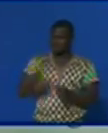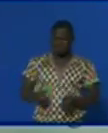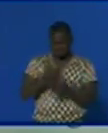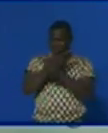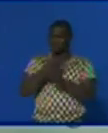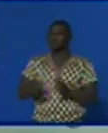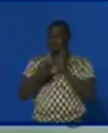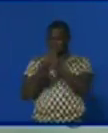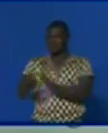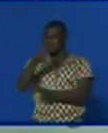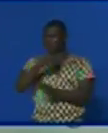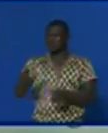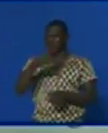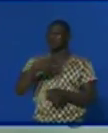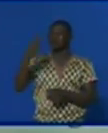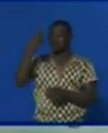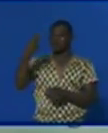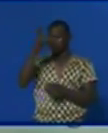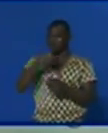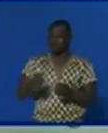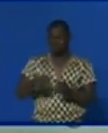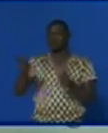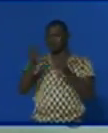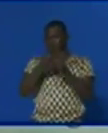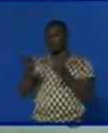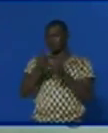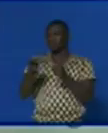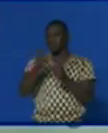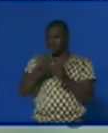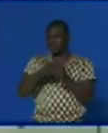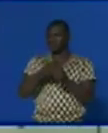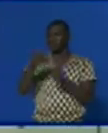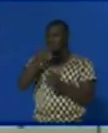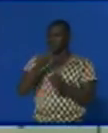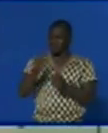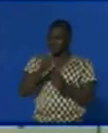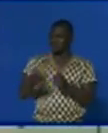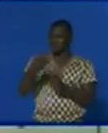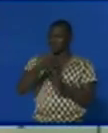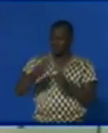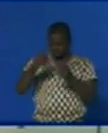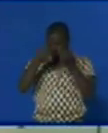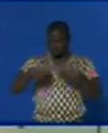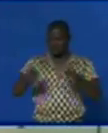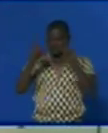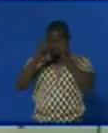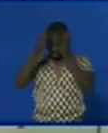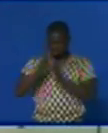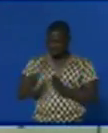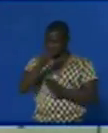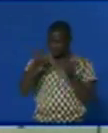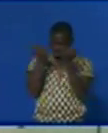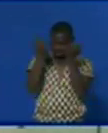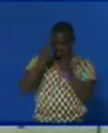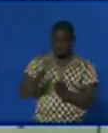Emerson Nangagwa et Nelson Chamisa, revendiquent chacun la victoire. Calcul fantaisiste ou résultat réel